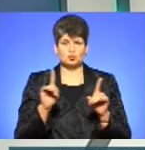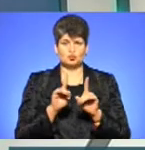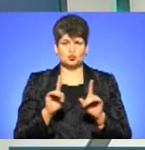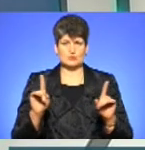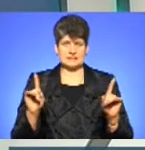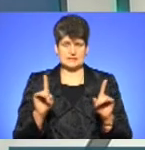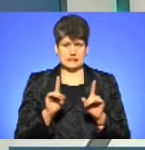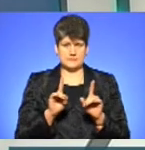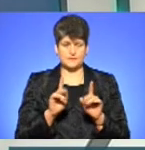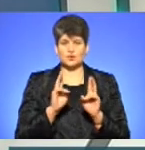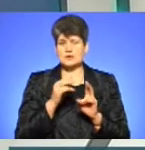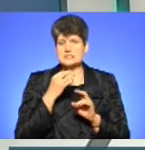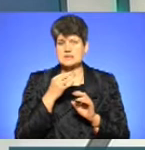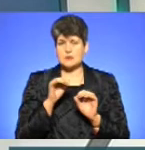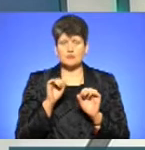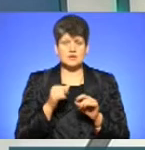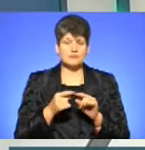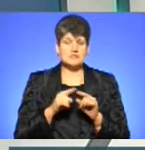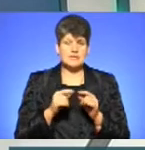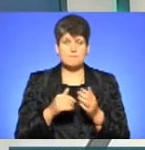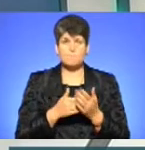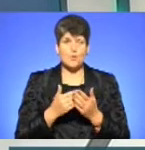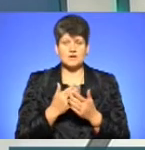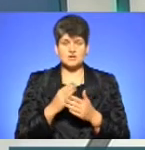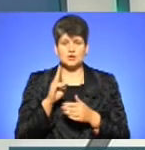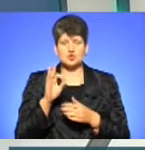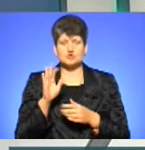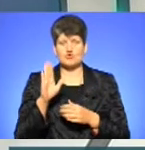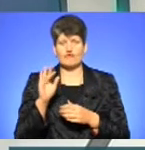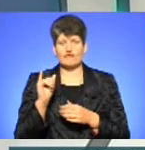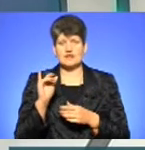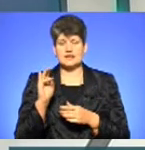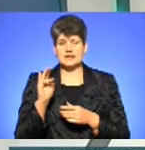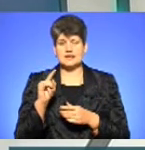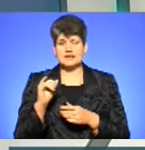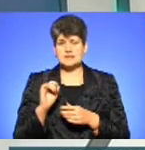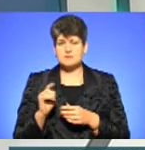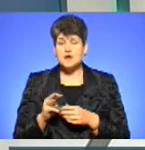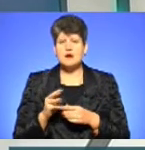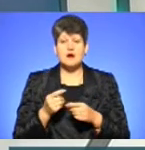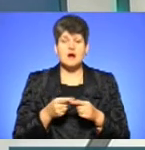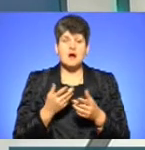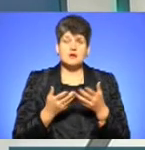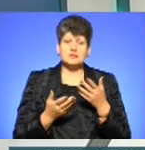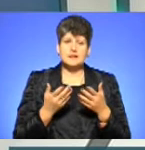Взагалі, хтось скаже, що це, можливо, якийсь політичний шовінізм або такі свого роду речі, але